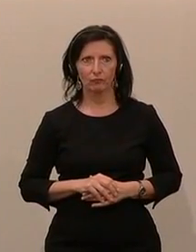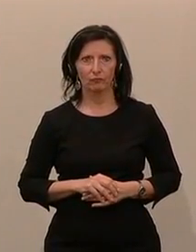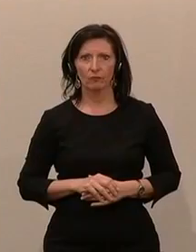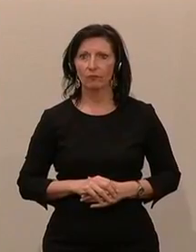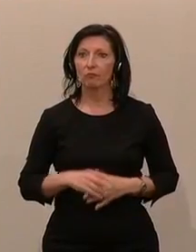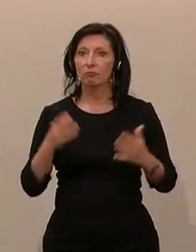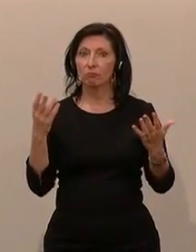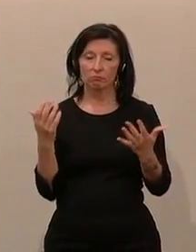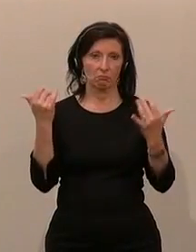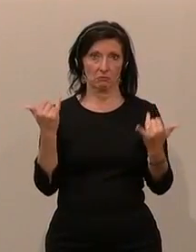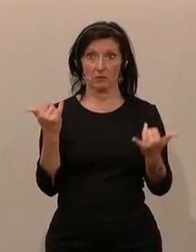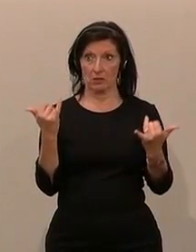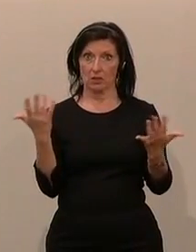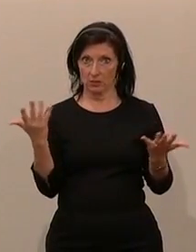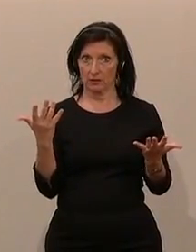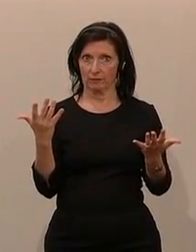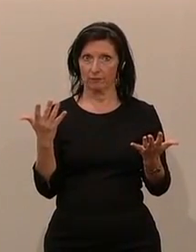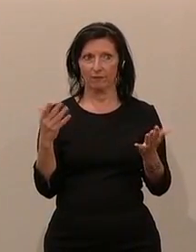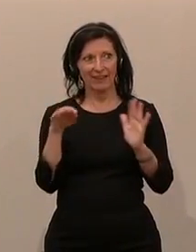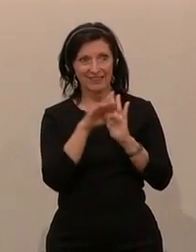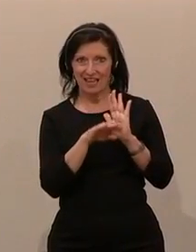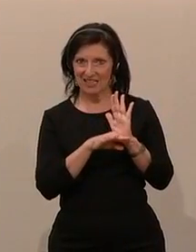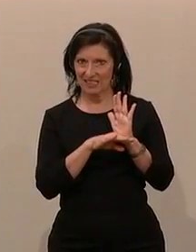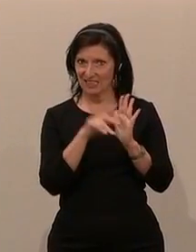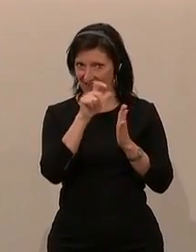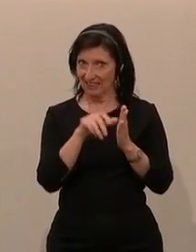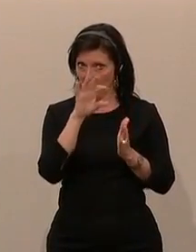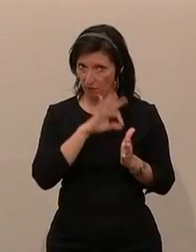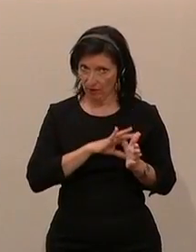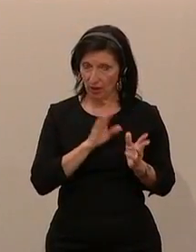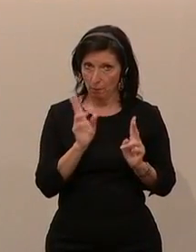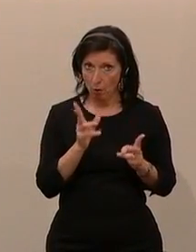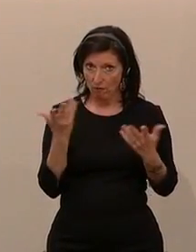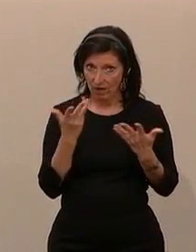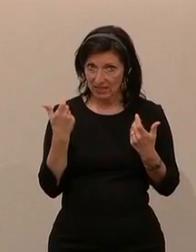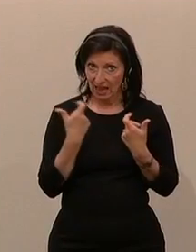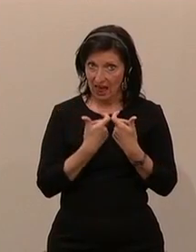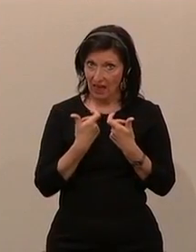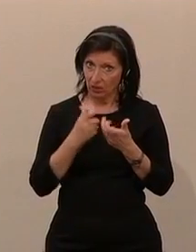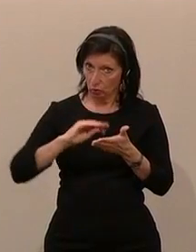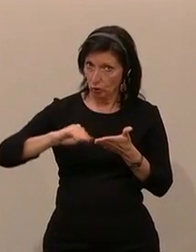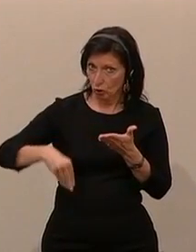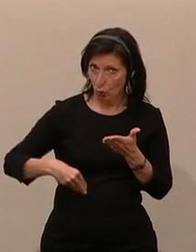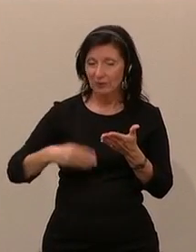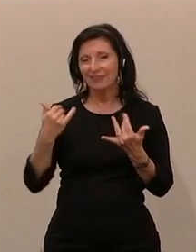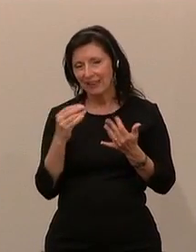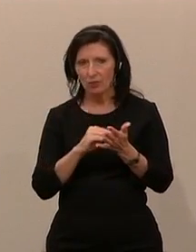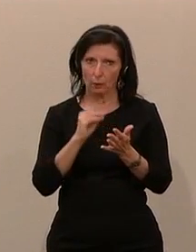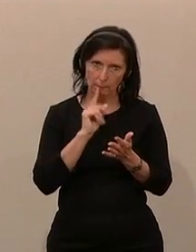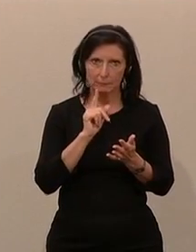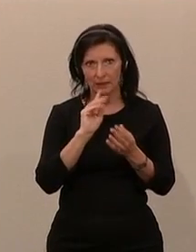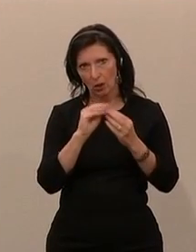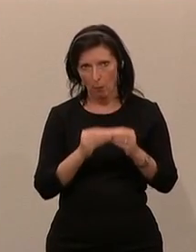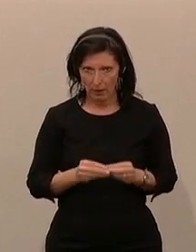Nun gibt es bereits jetzt im Rezeptpflichtgesetz die Möglichkeit der elektronischen Signatur, die ist noch ein bisschen kompliziert, und